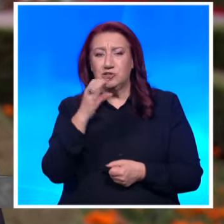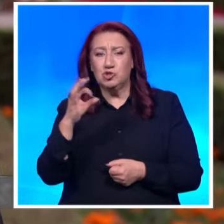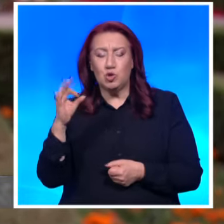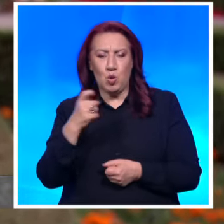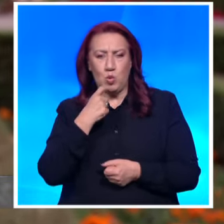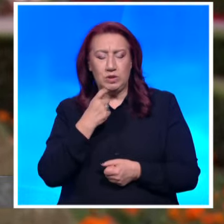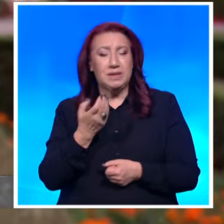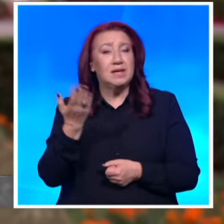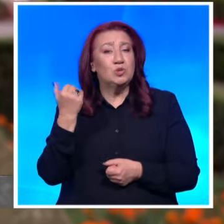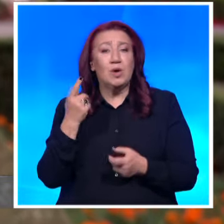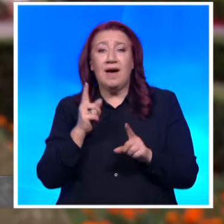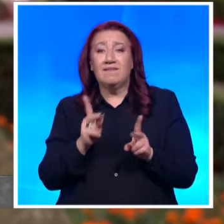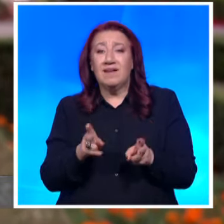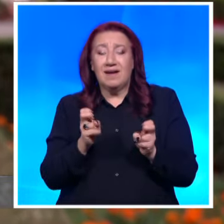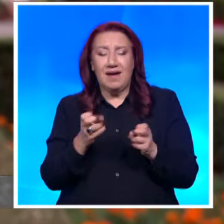Празникът на Светите Братя